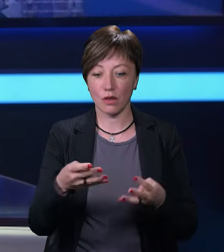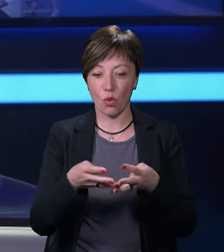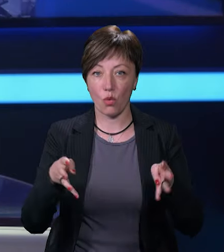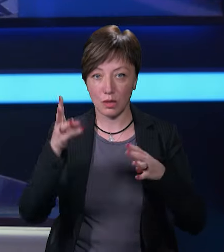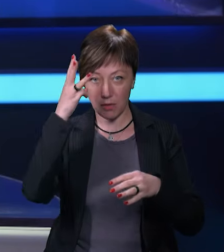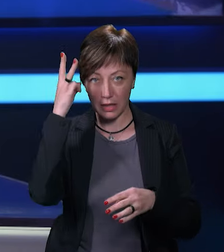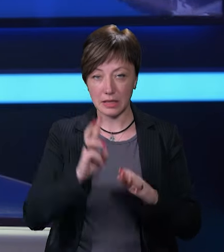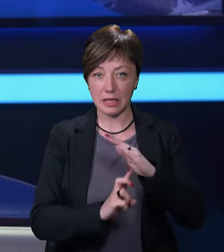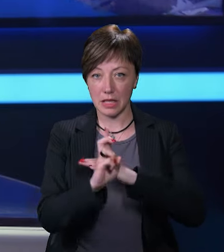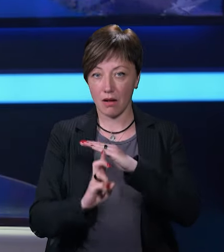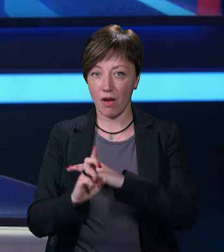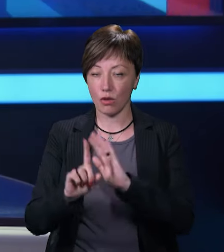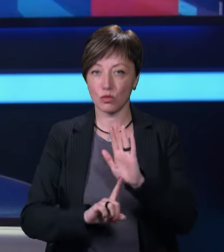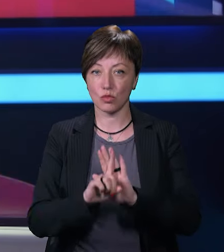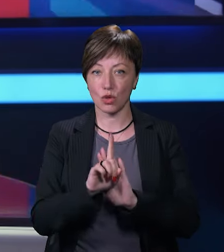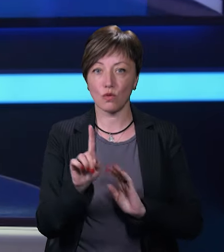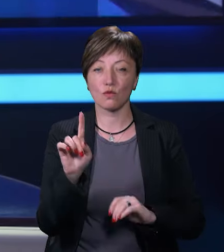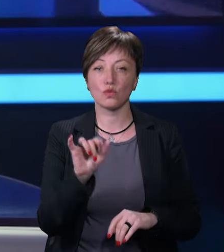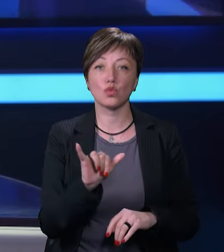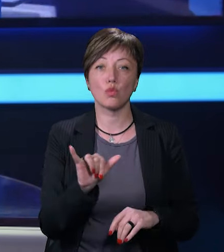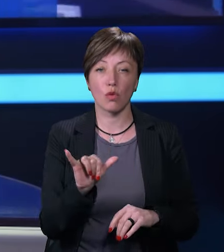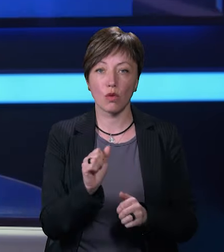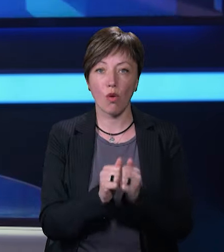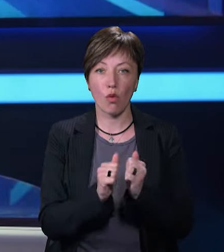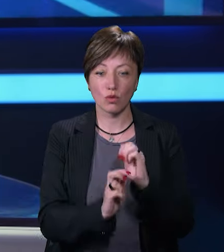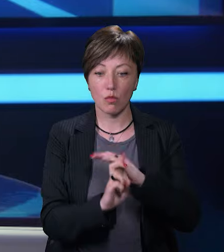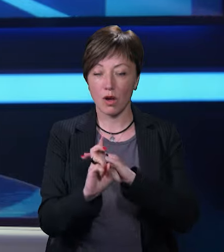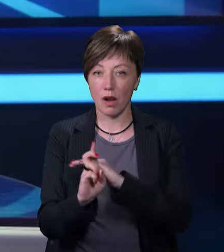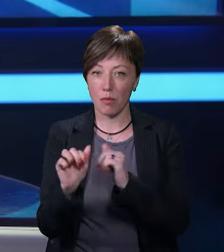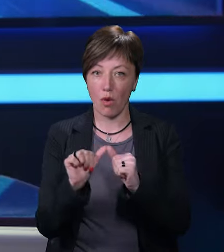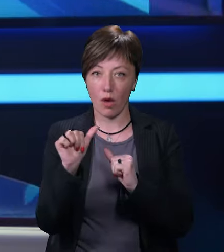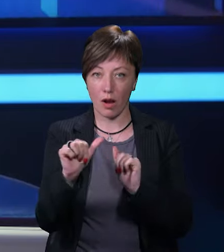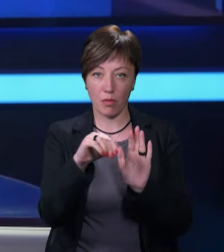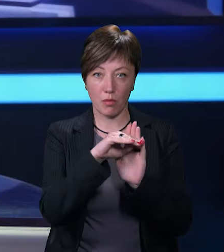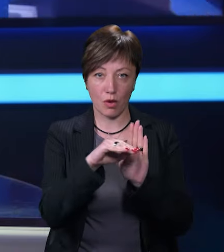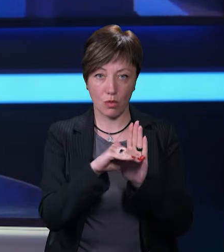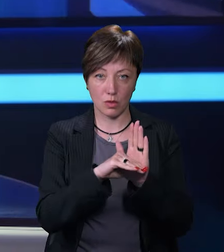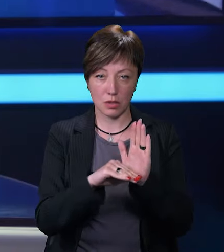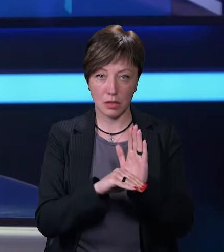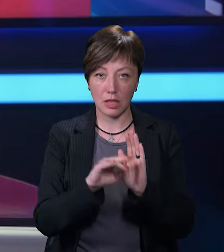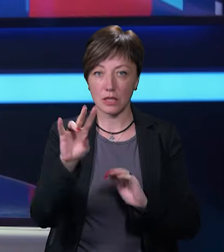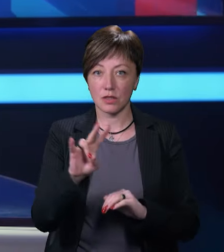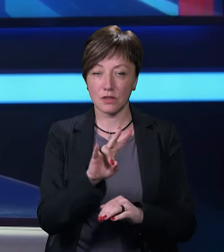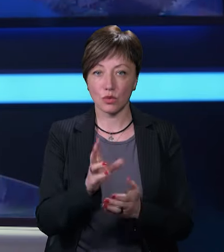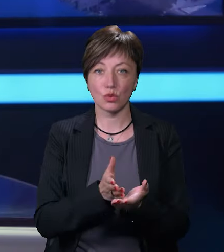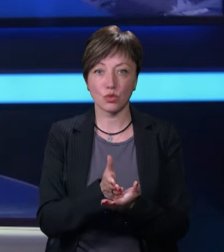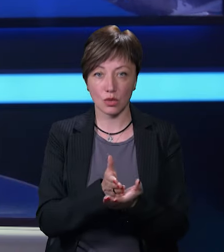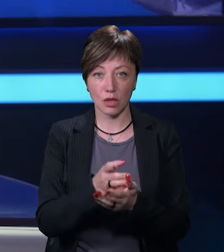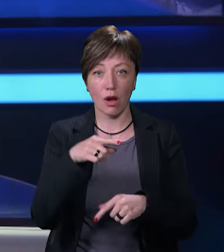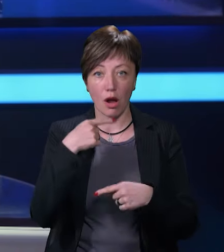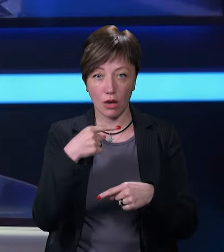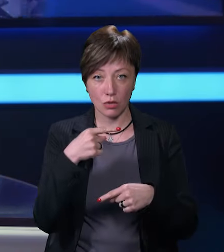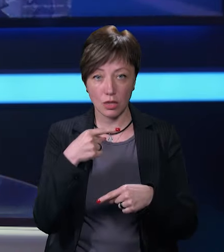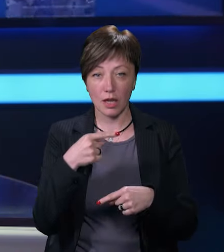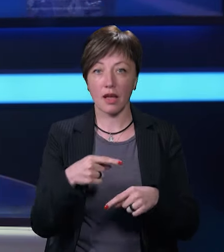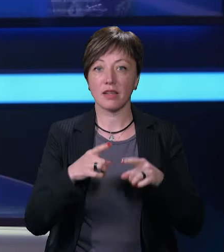Хмельницьких церквах розпочнеться вже в суботу, в кожному храмі за окремим розкладом. Священнослужителі кажуть,